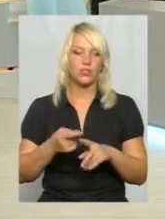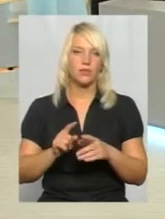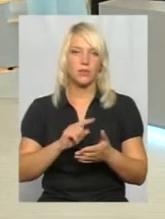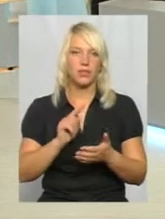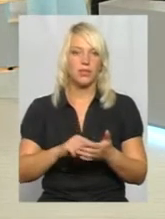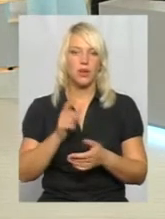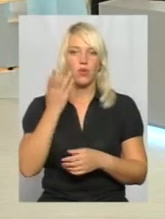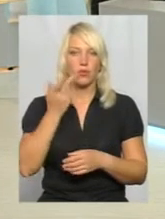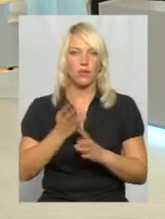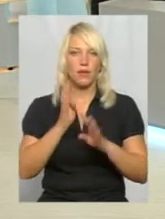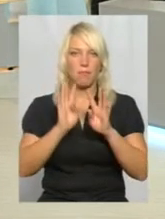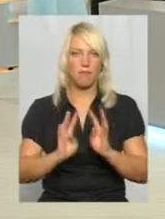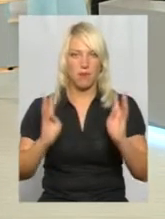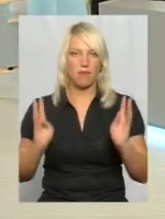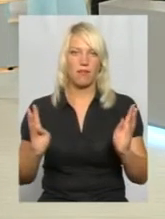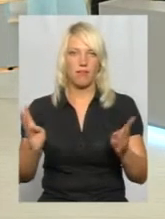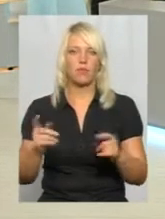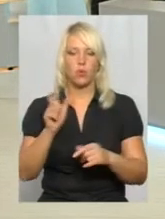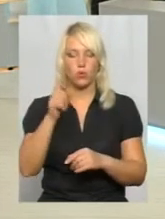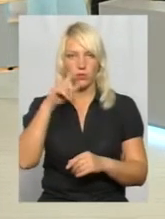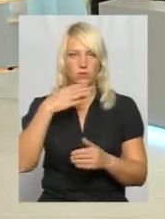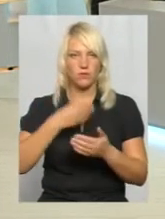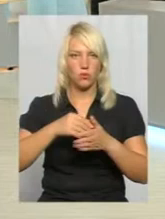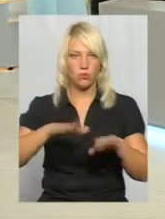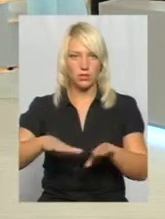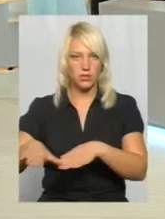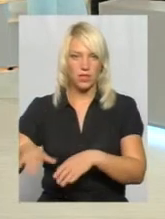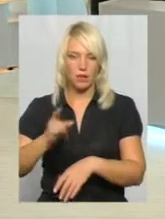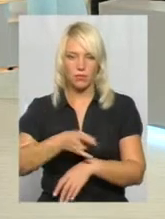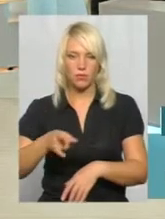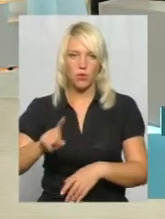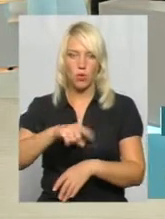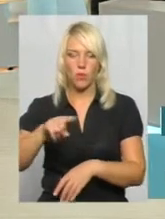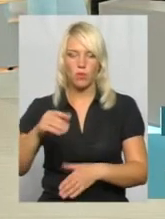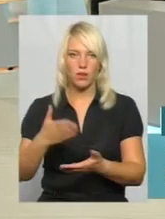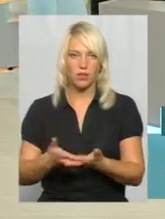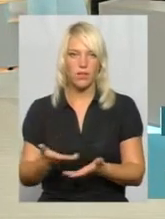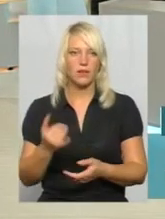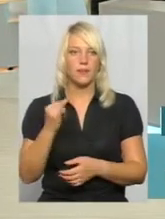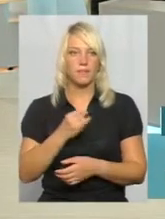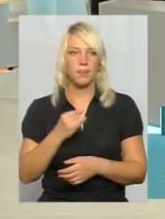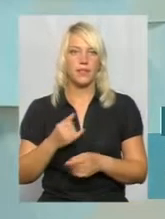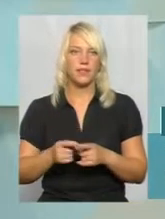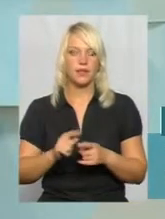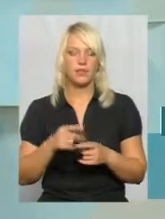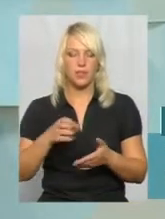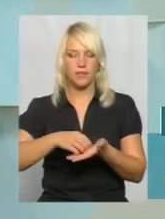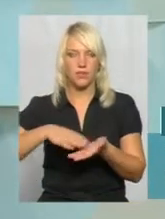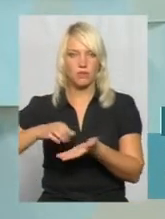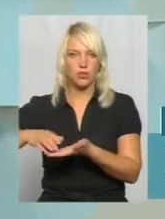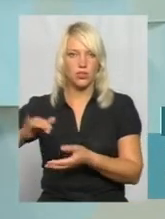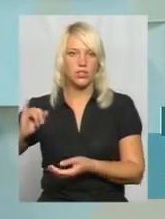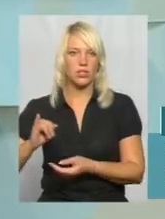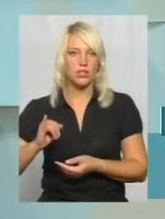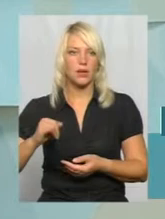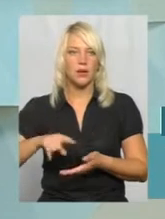люди знають, що це їхні місця, в кожного ці місця пронумеровані, відмічені, і